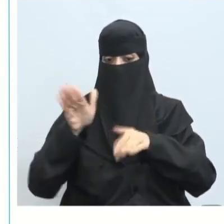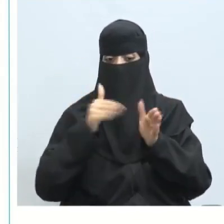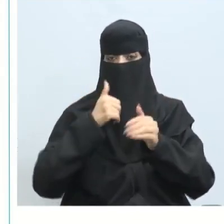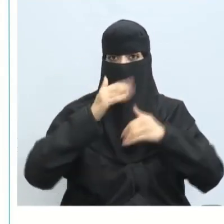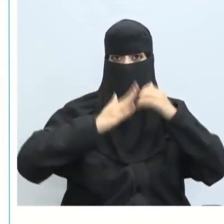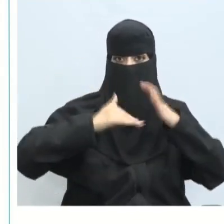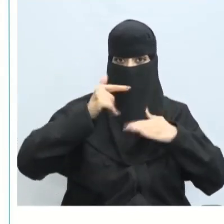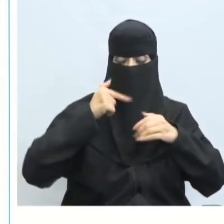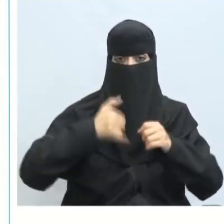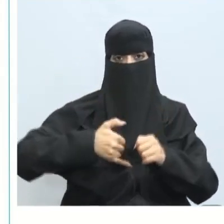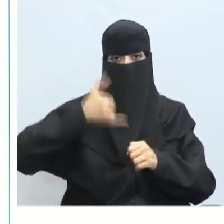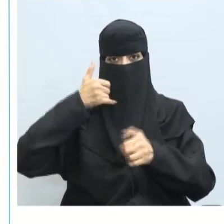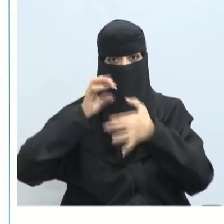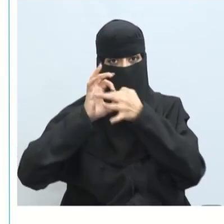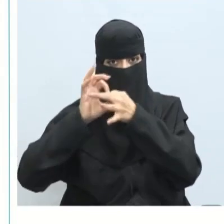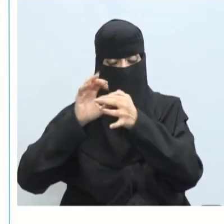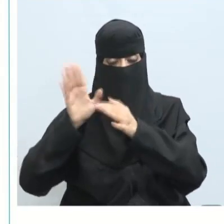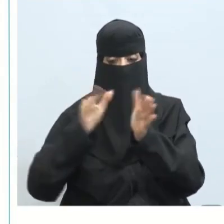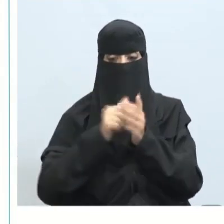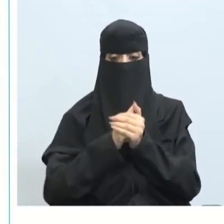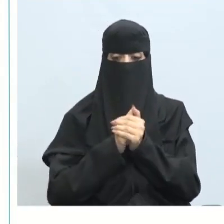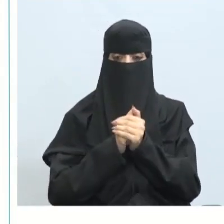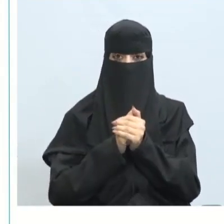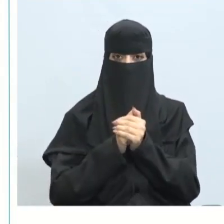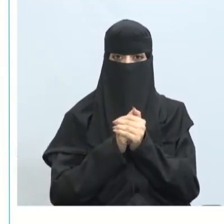مهارات الاتصال والتواصل